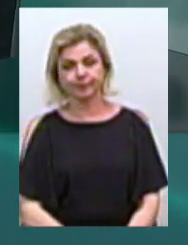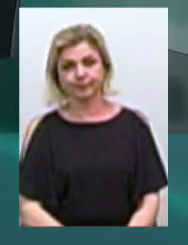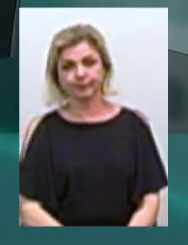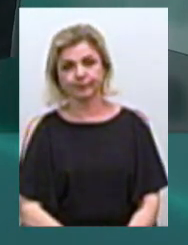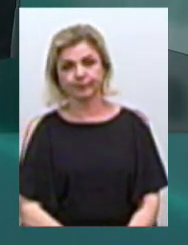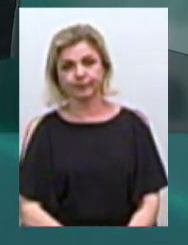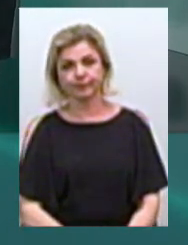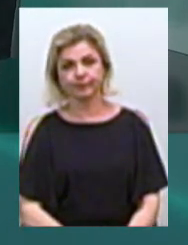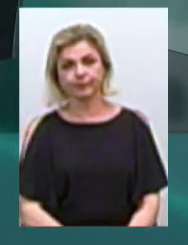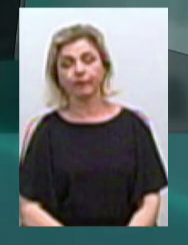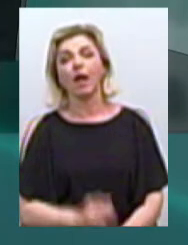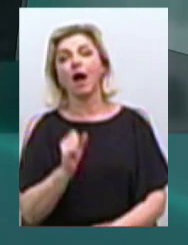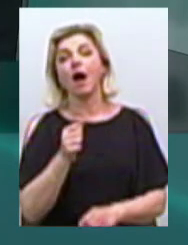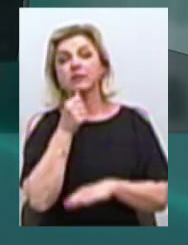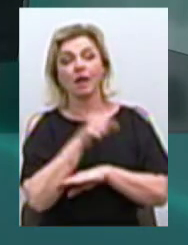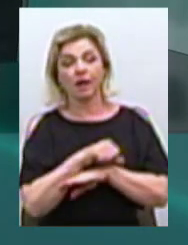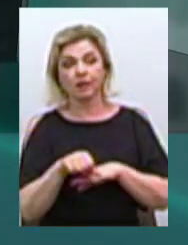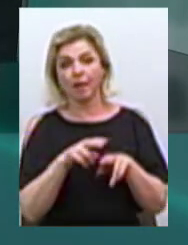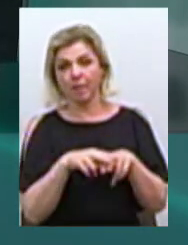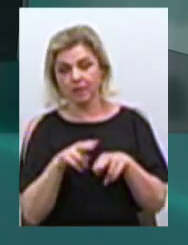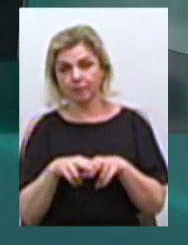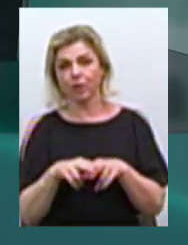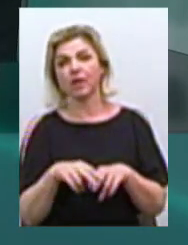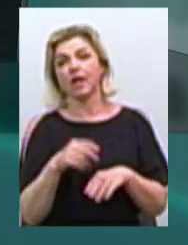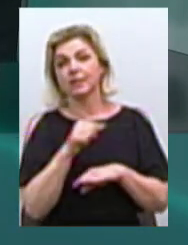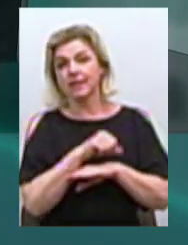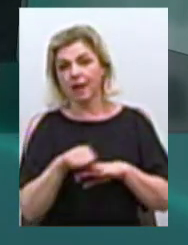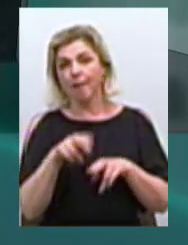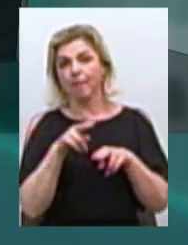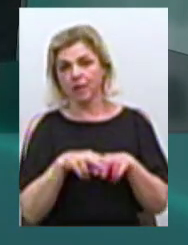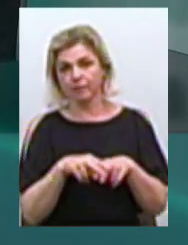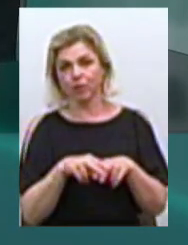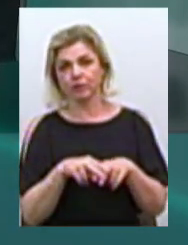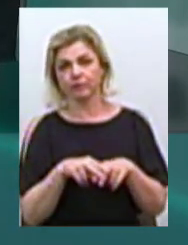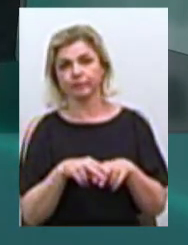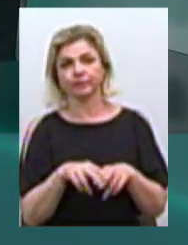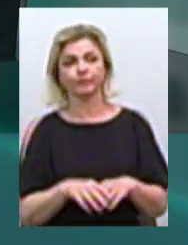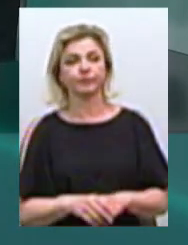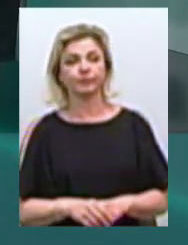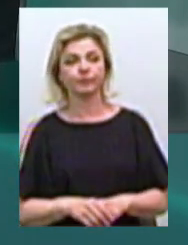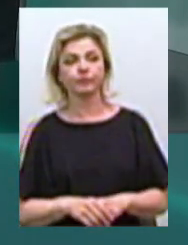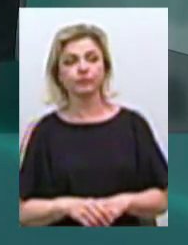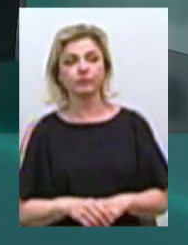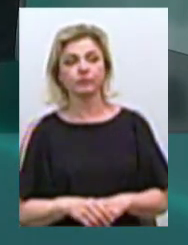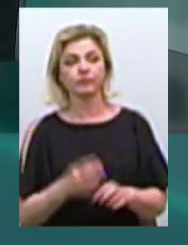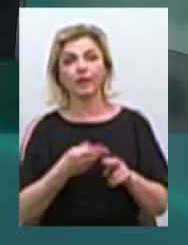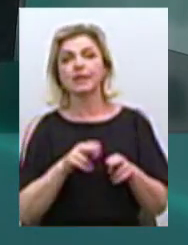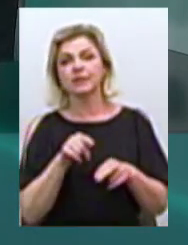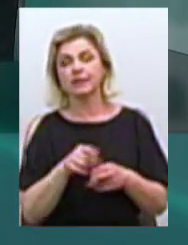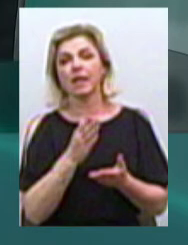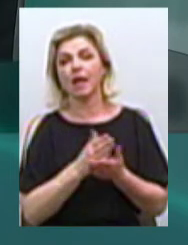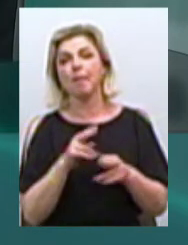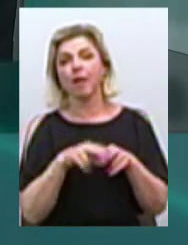Також закордонний паспорт, так званий закордонний паспорт, ми його так називаємо, але це є паспорт